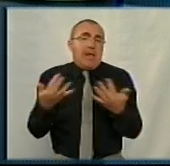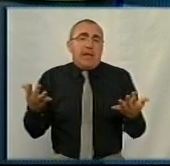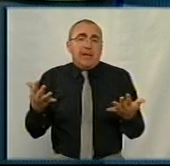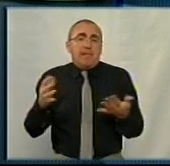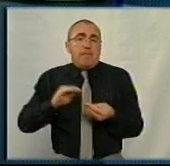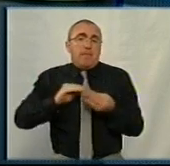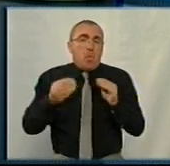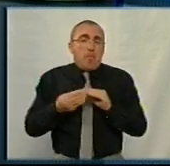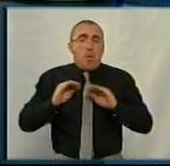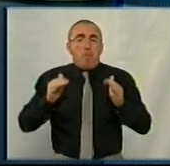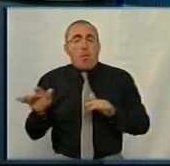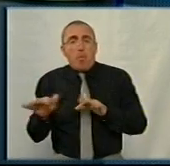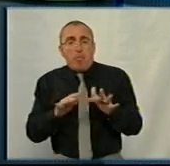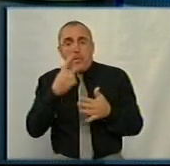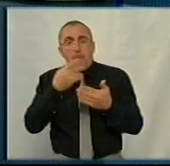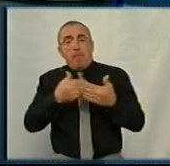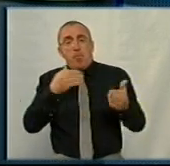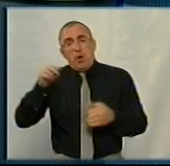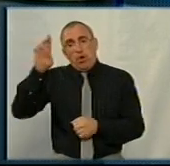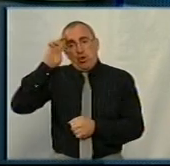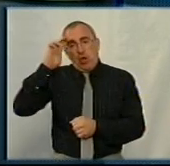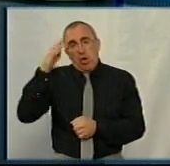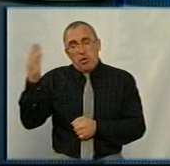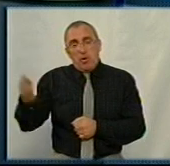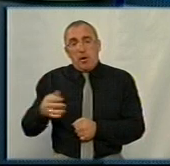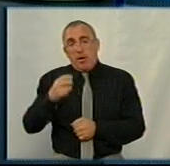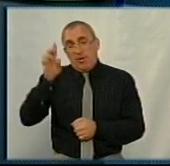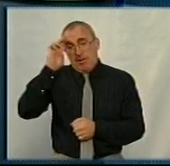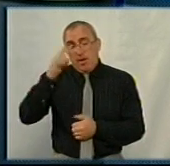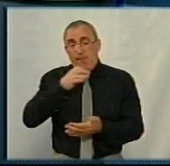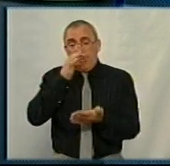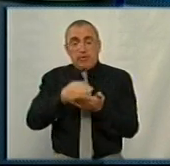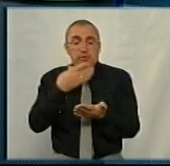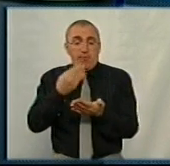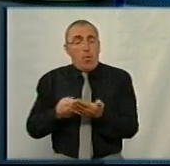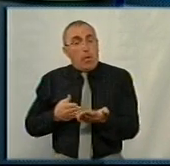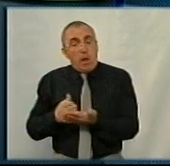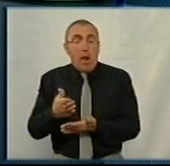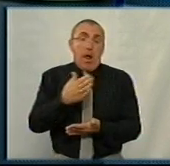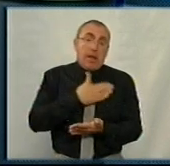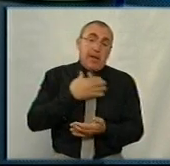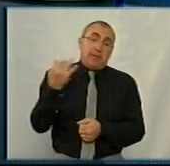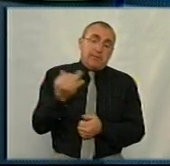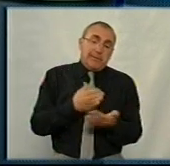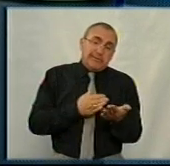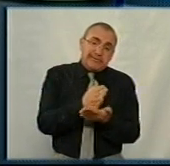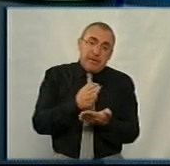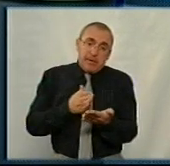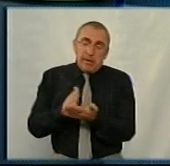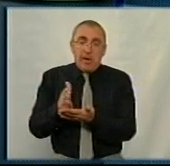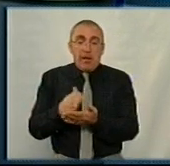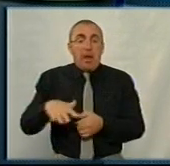проблемні моменти, які передбачені державою. Держава відповідає за свої напрямки. Нам цікаві напрямки, які